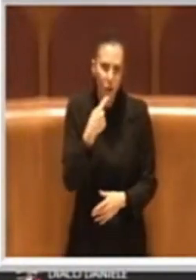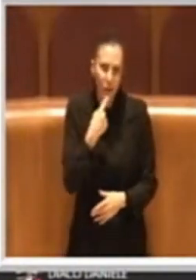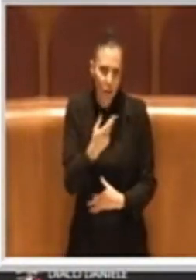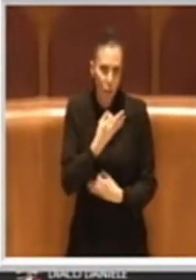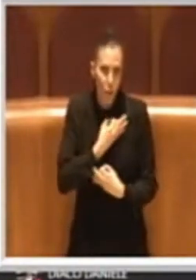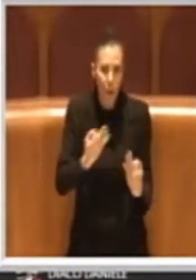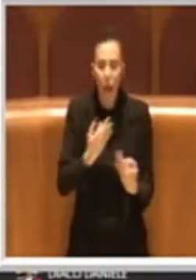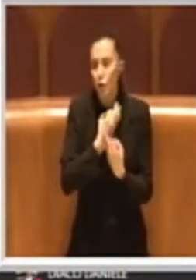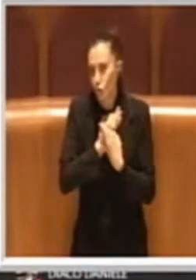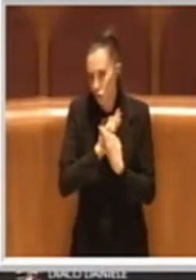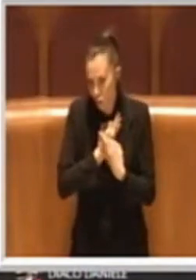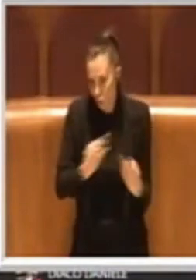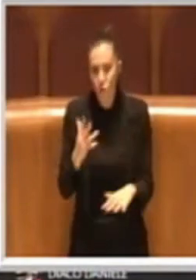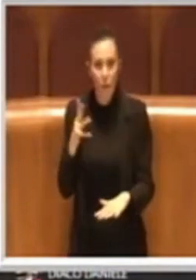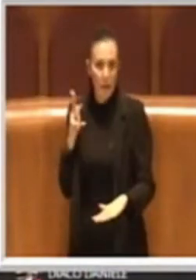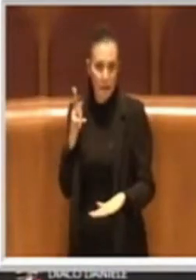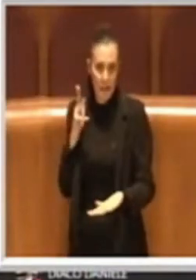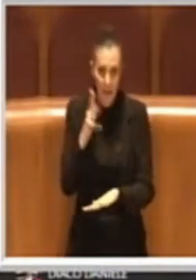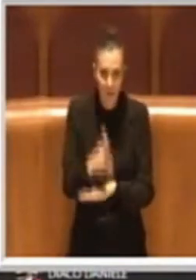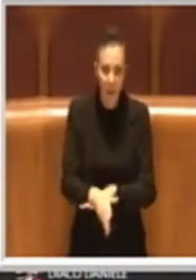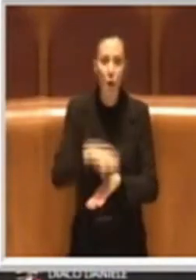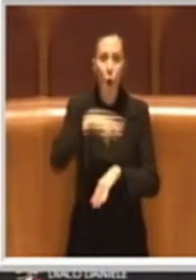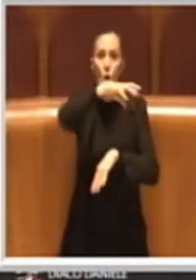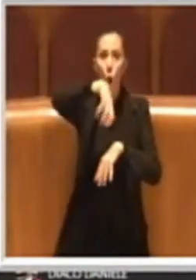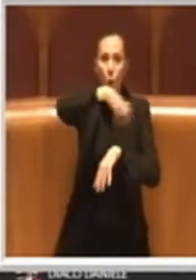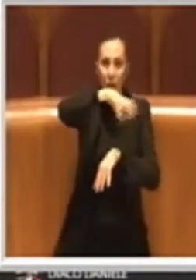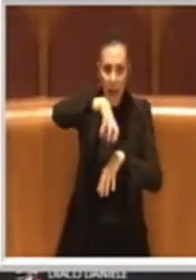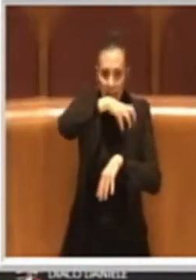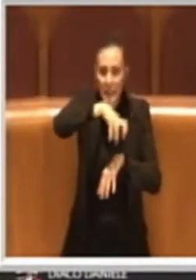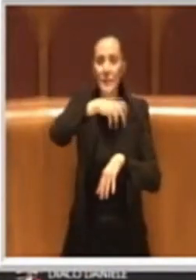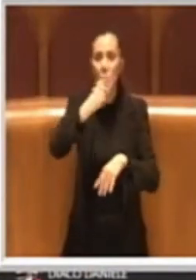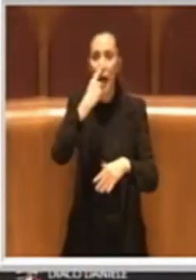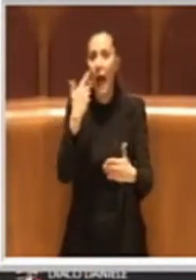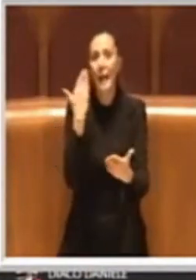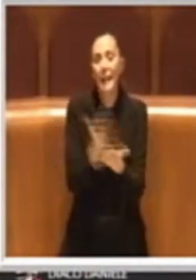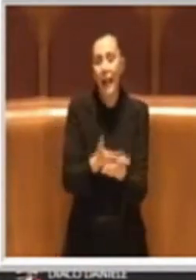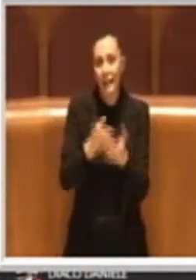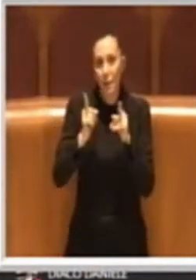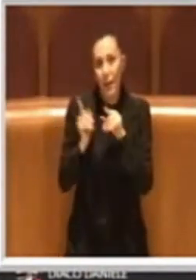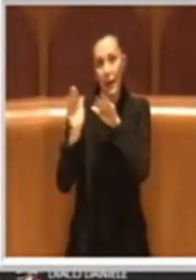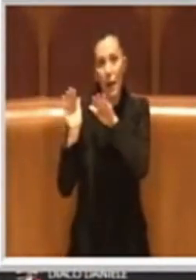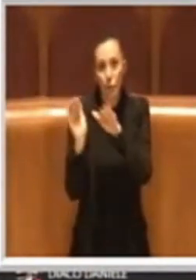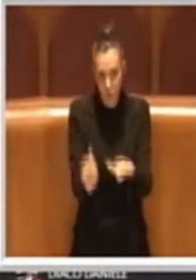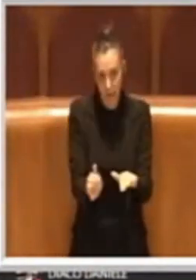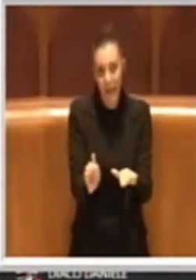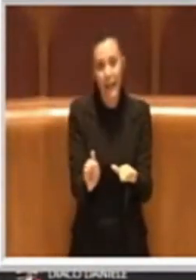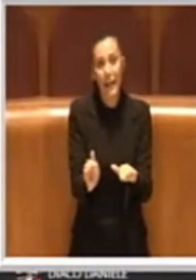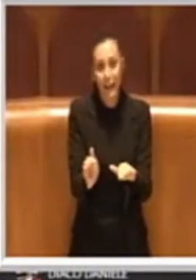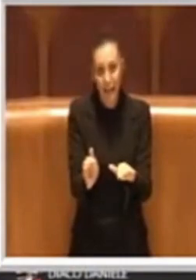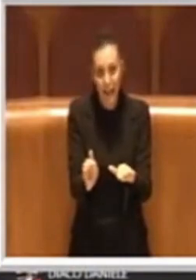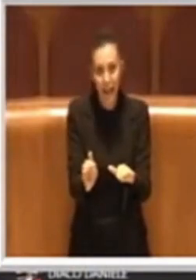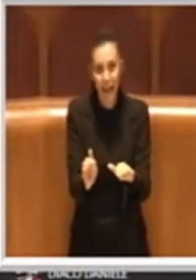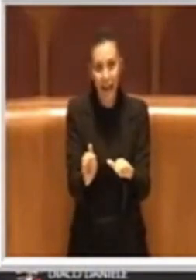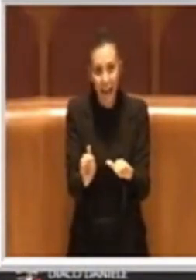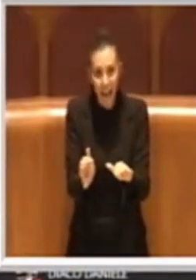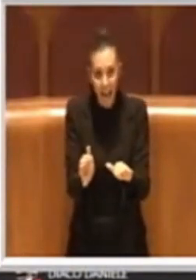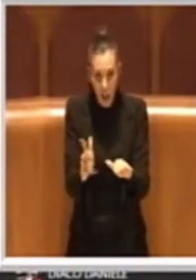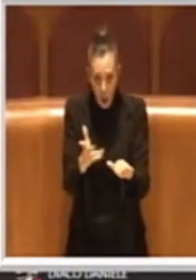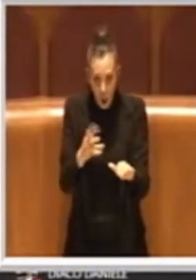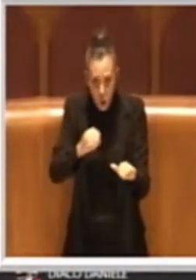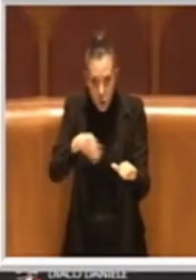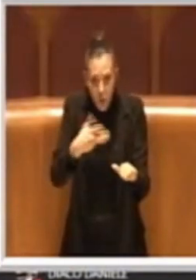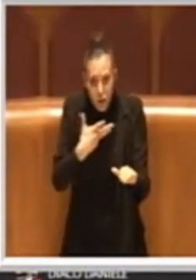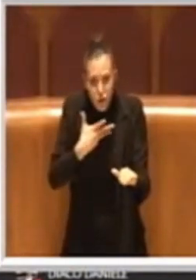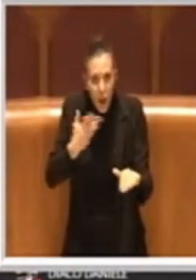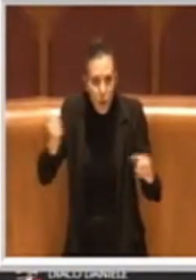che intervengano gli organismi preposti alla tutela laddove c'è un vero impatto